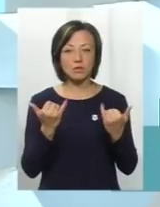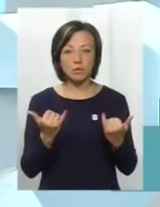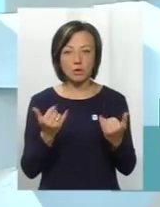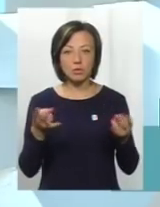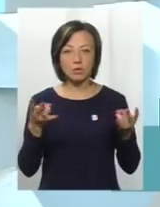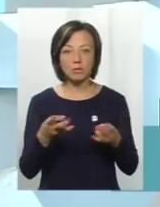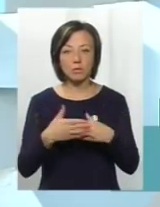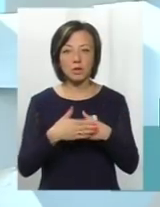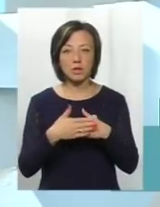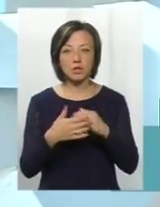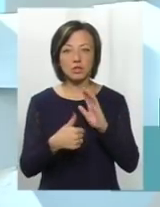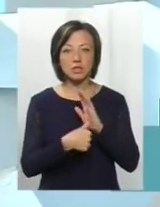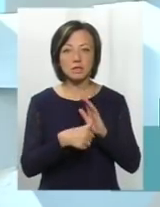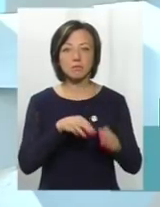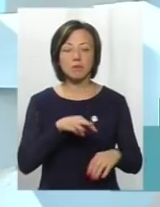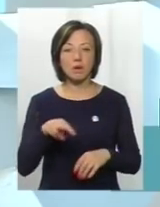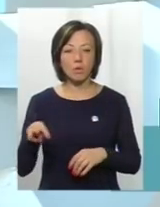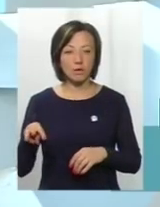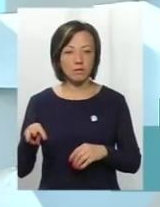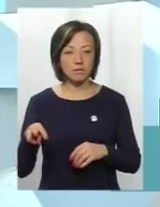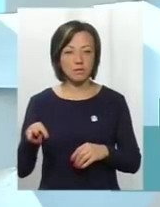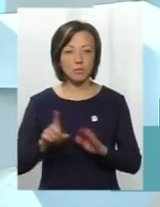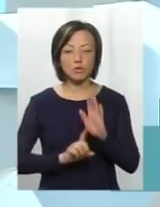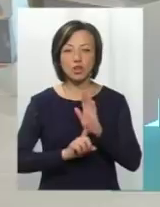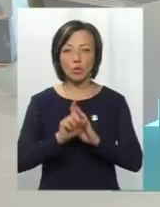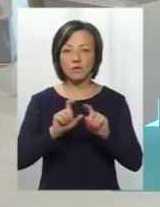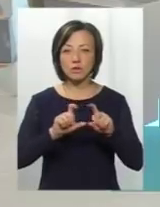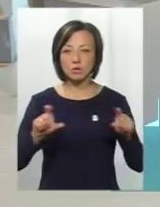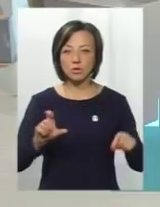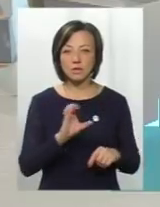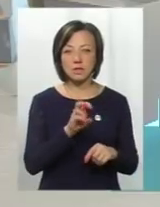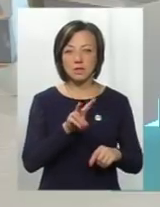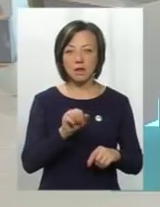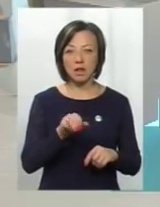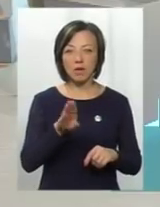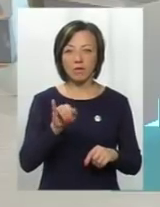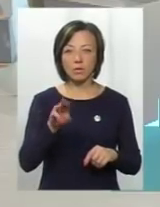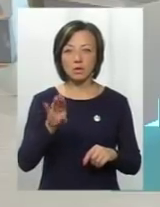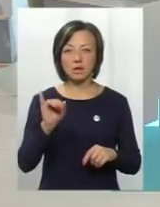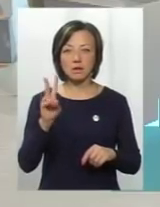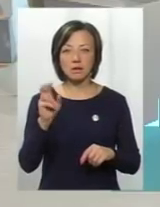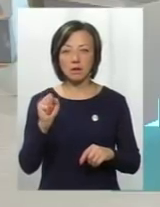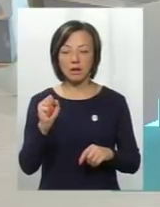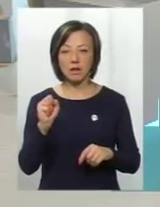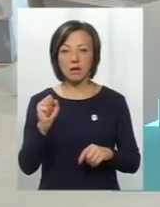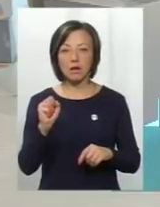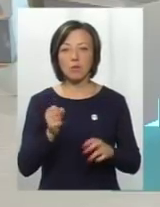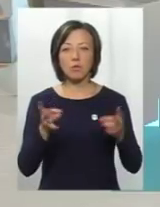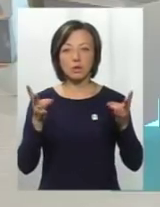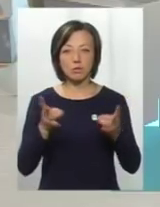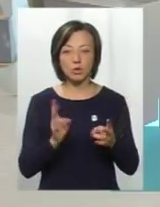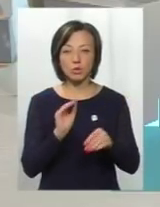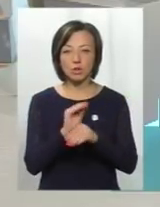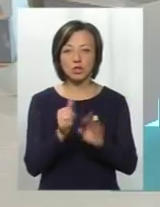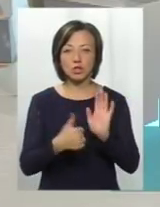вона потребує близько 6 мільйонів. Початкова школа Славутинки, саме Кам'янець-Подільського ліцею, потребує